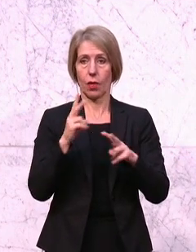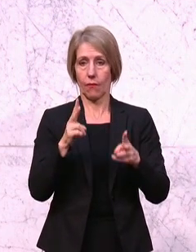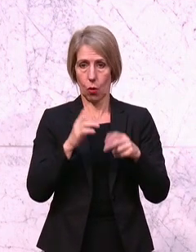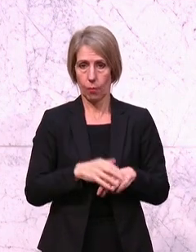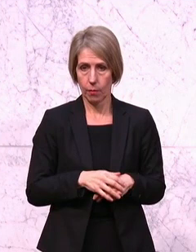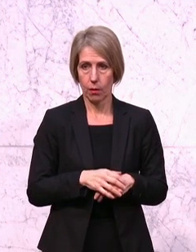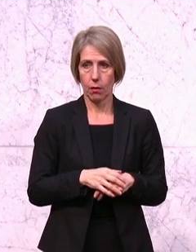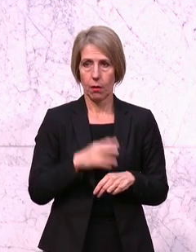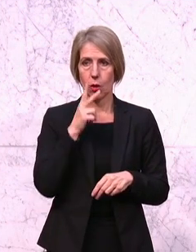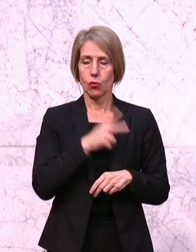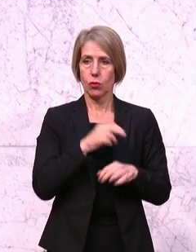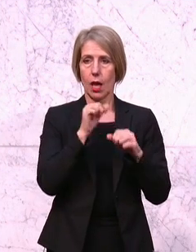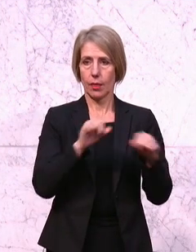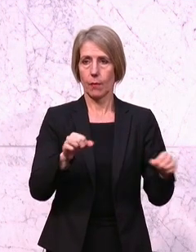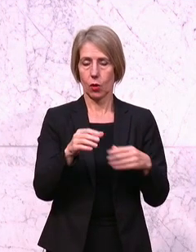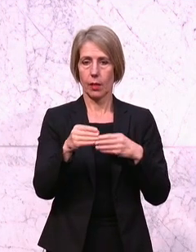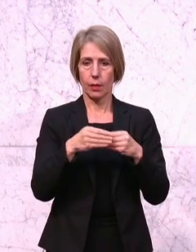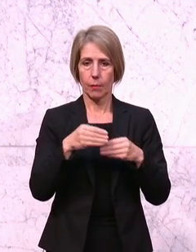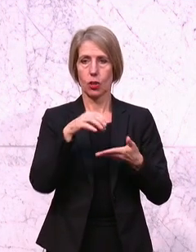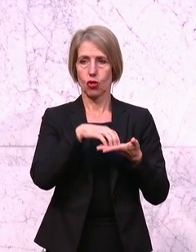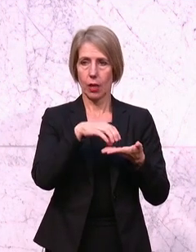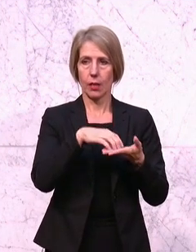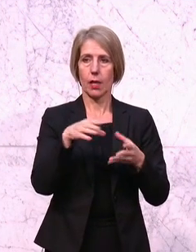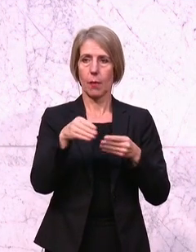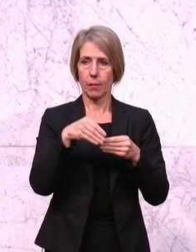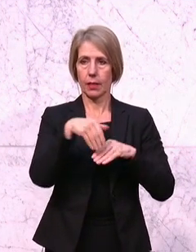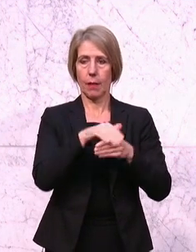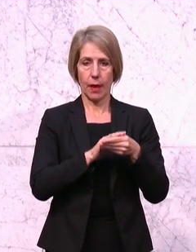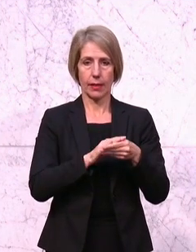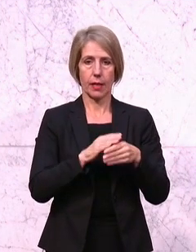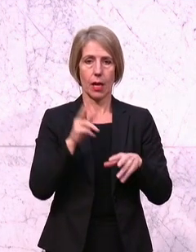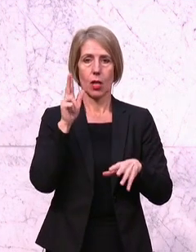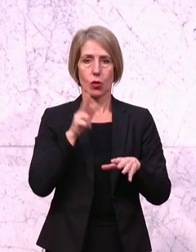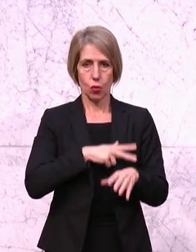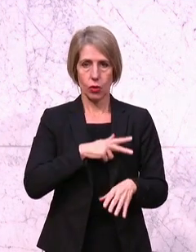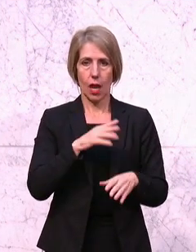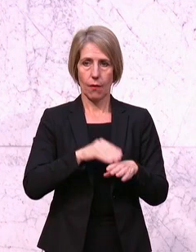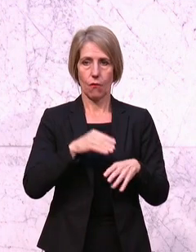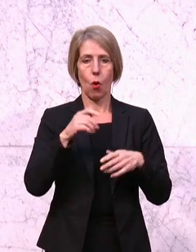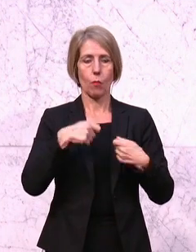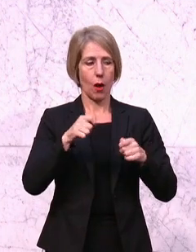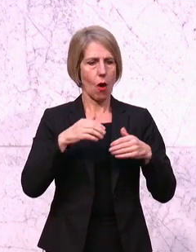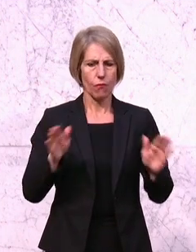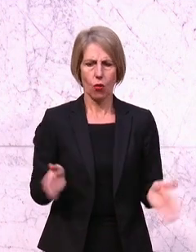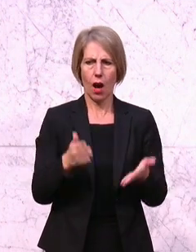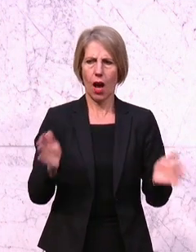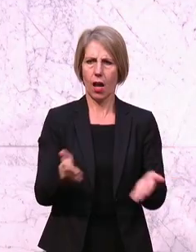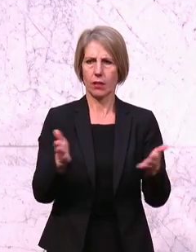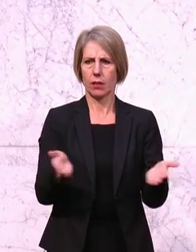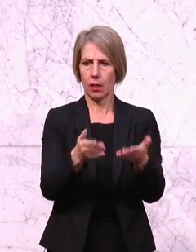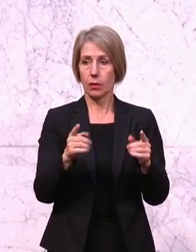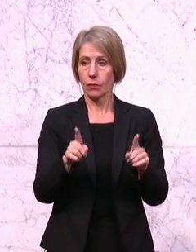Sozialdemokratie mit ihren Städten und Gemeinden über Jahrzehnte den sozialen Wohnbau vorangetrieben hat. Und wir diskutieren heute